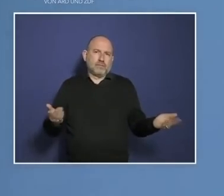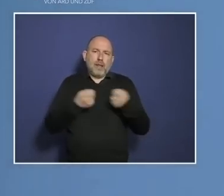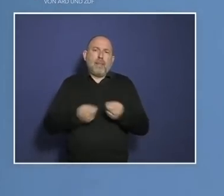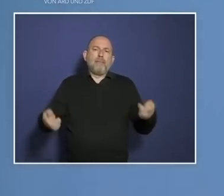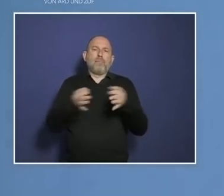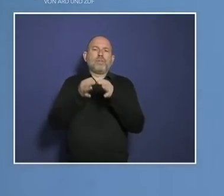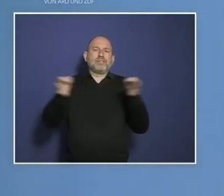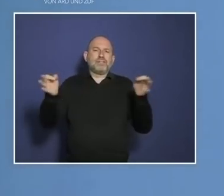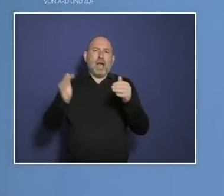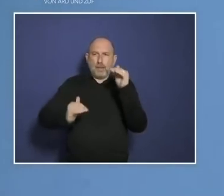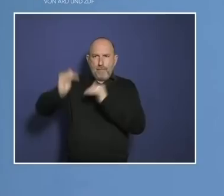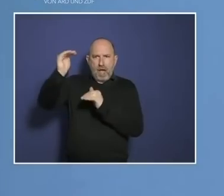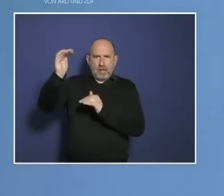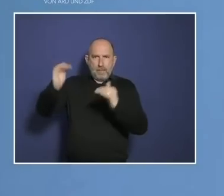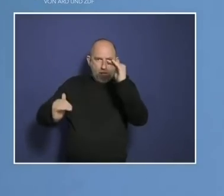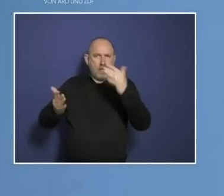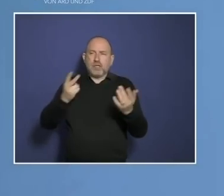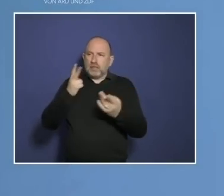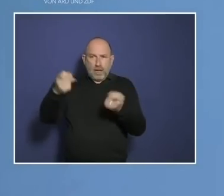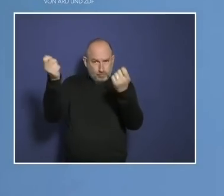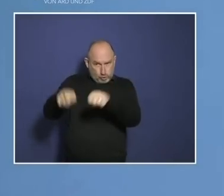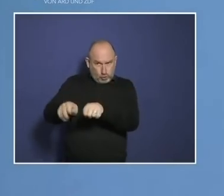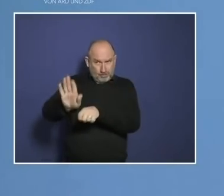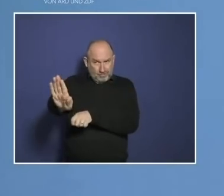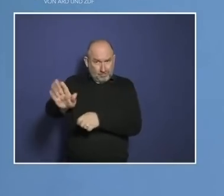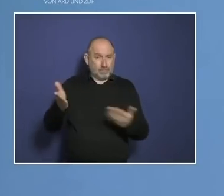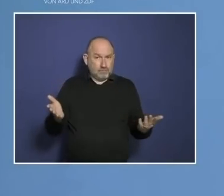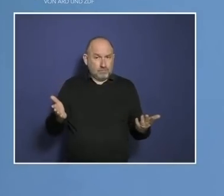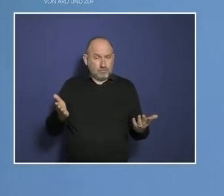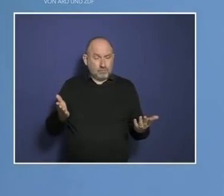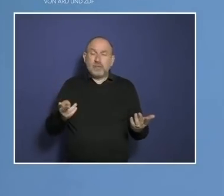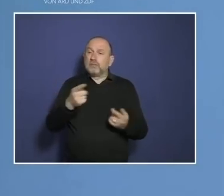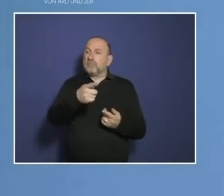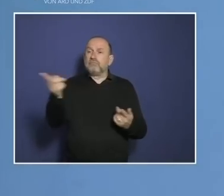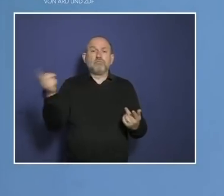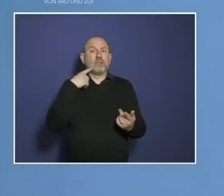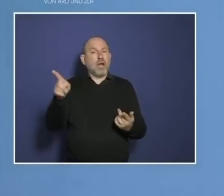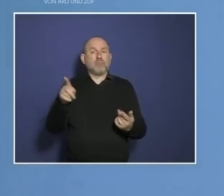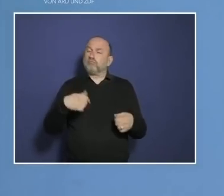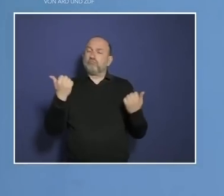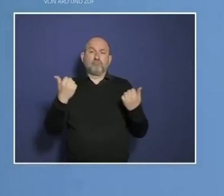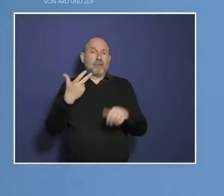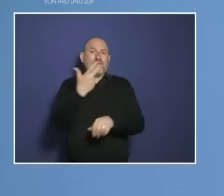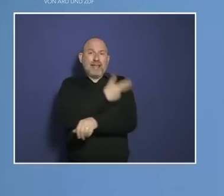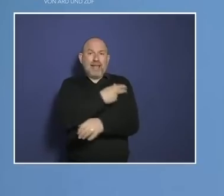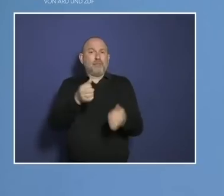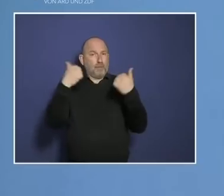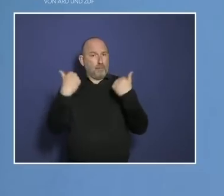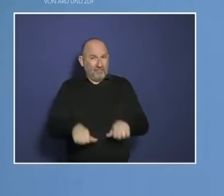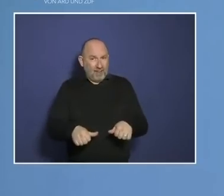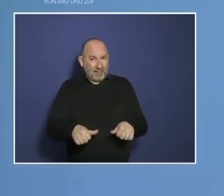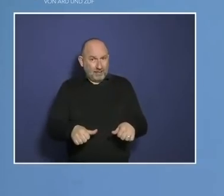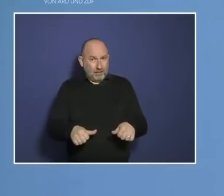durchgeboxt wird. Es ist auch eine Demokratiemissachtung, denn das Parlament hat gesprochen, aber die Medien wollen es nicht akzeptieren, weil es